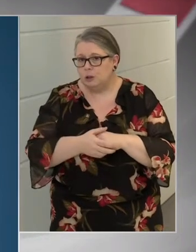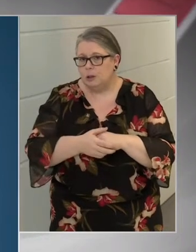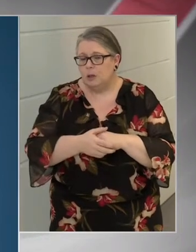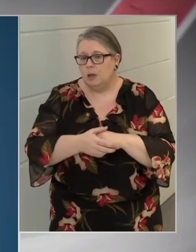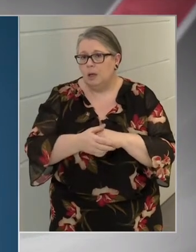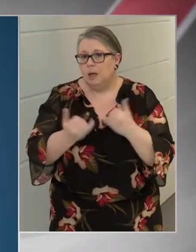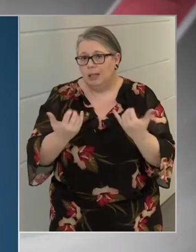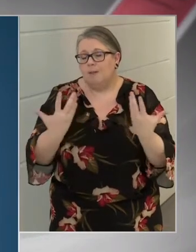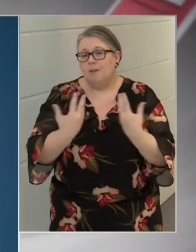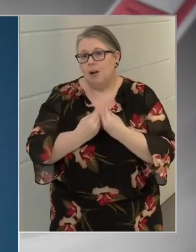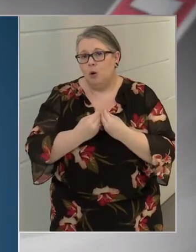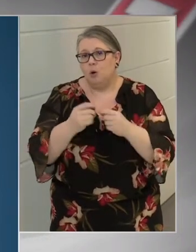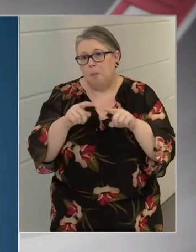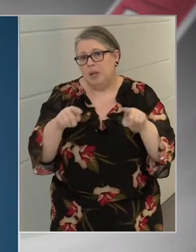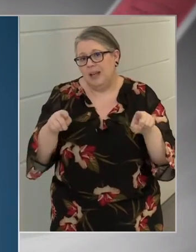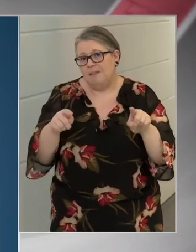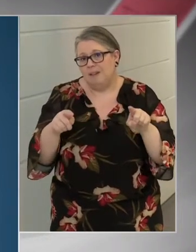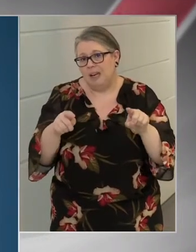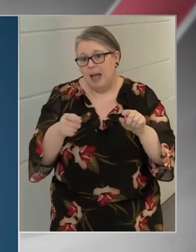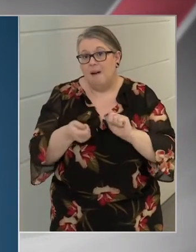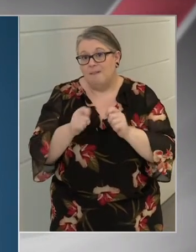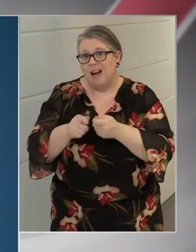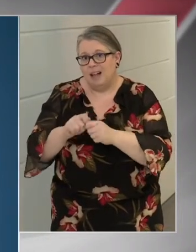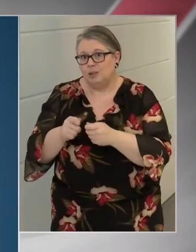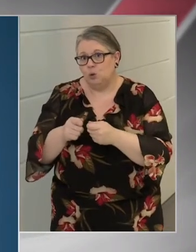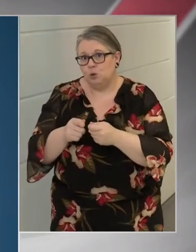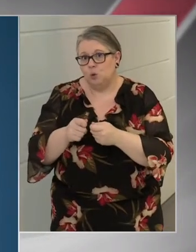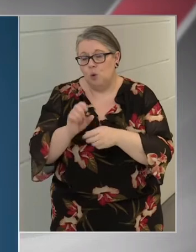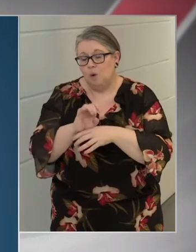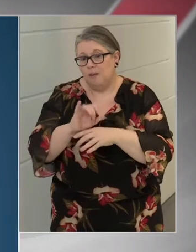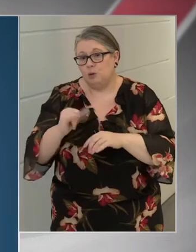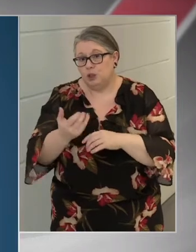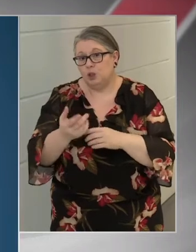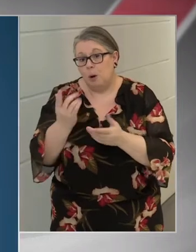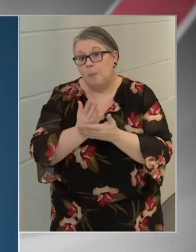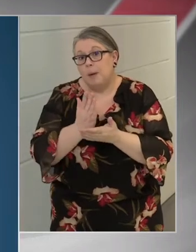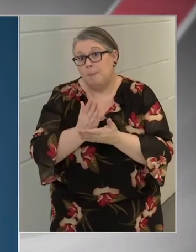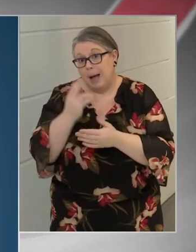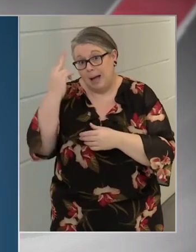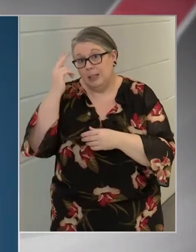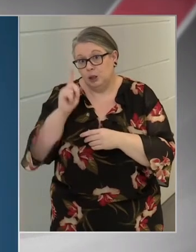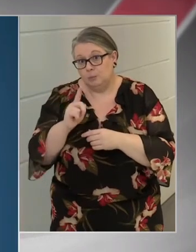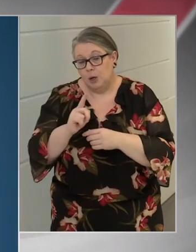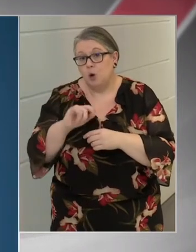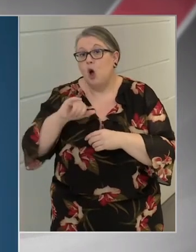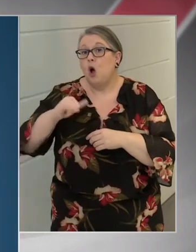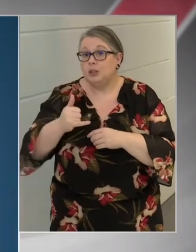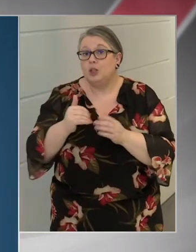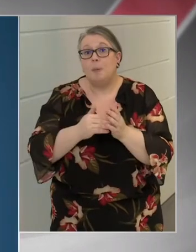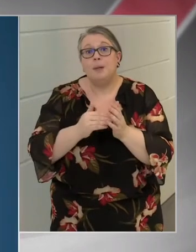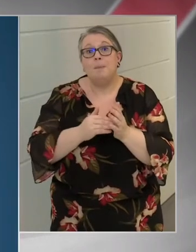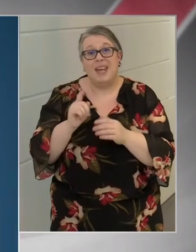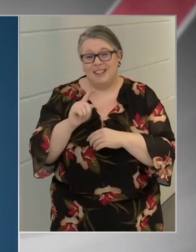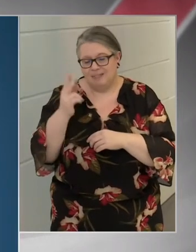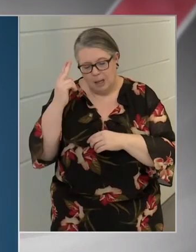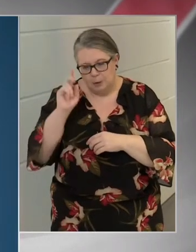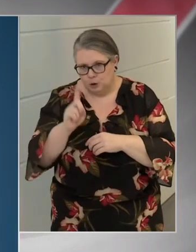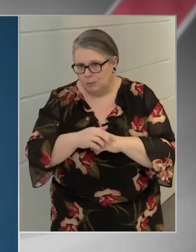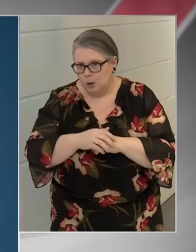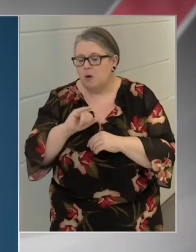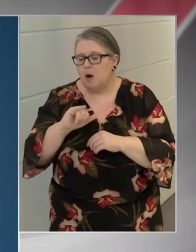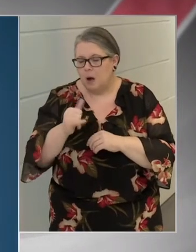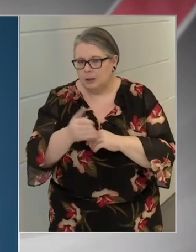a mindenféle mutáns változata, amelyeket ismerünk, és azok is, amelyeket talán még nem is